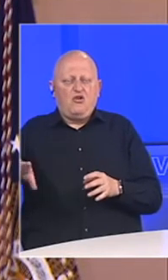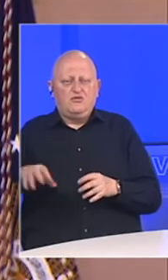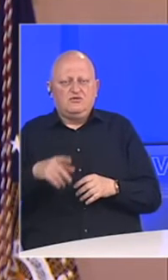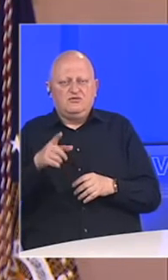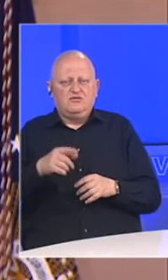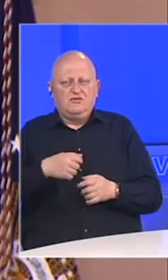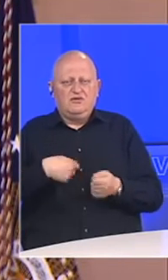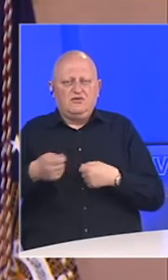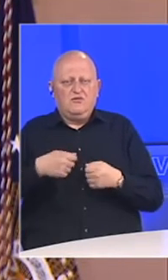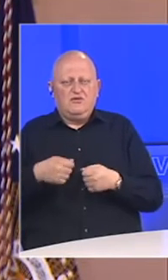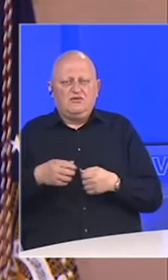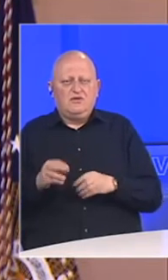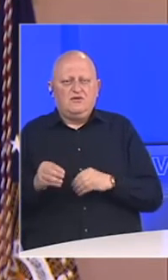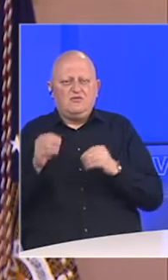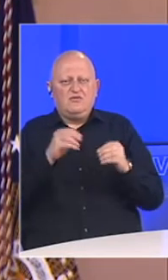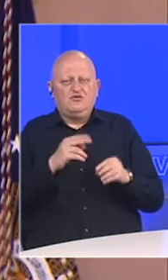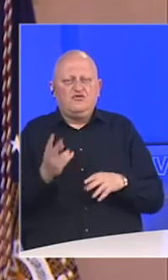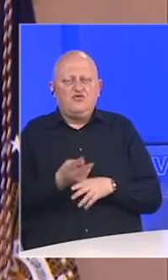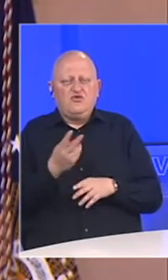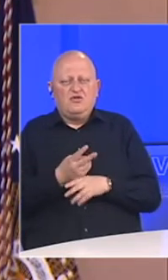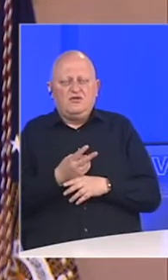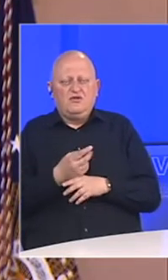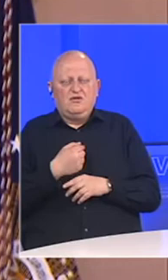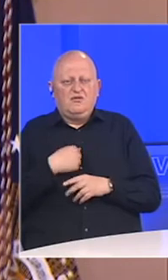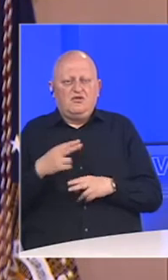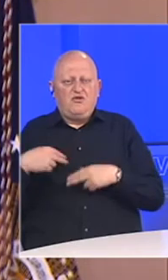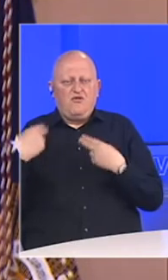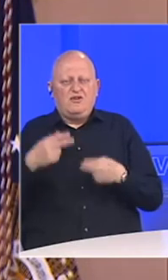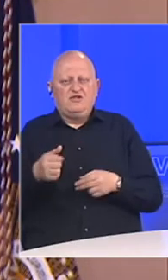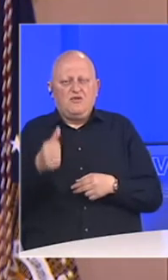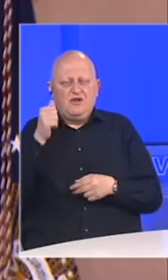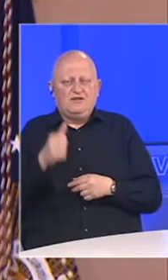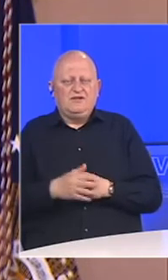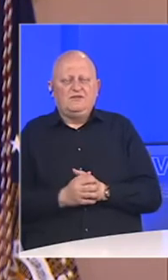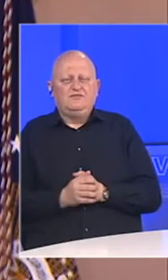to jest da proizvodnja bude prebačena u inozemstvo, ali mi to vraćamo nazad.